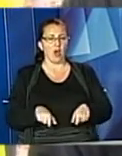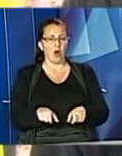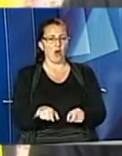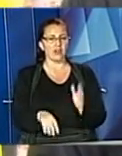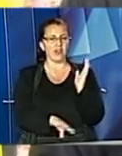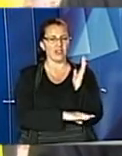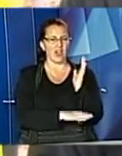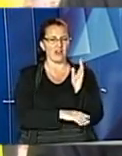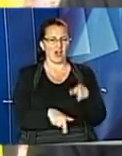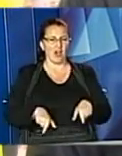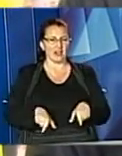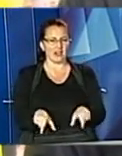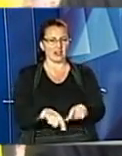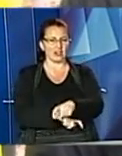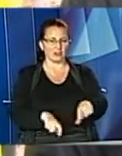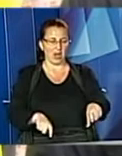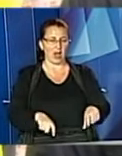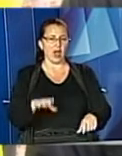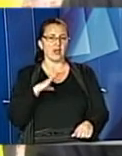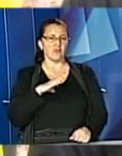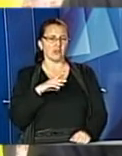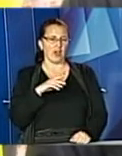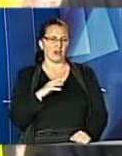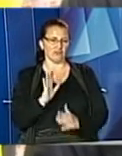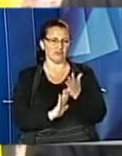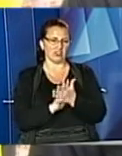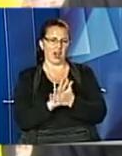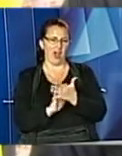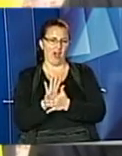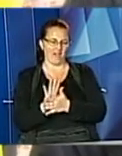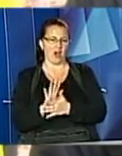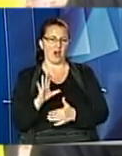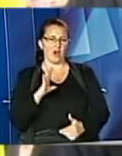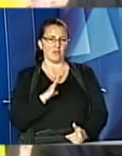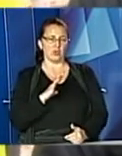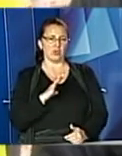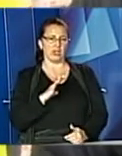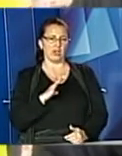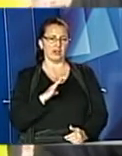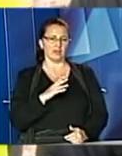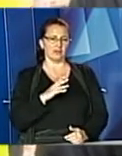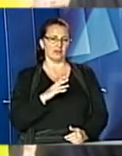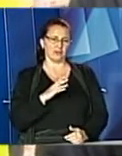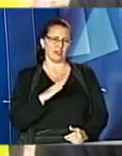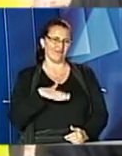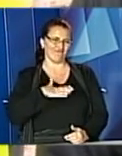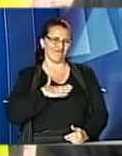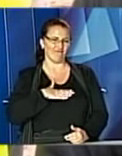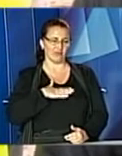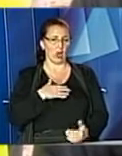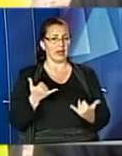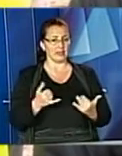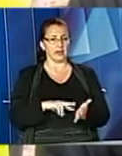і між коліями був зелений, травичка росла, вона була не завжди в нормальному стані, то зараз